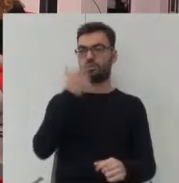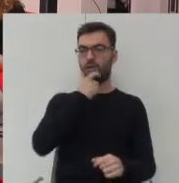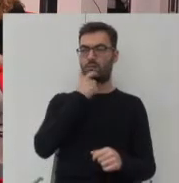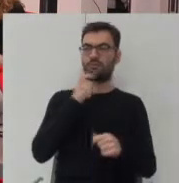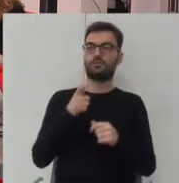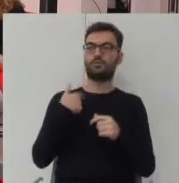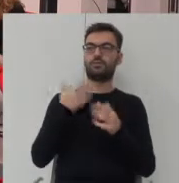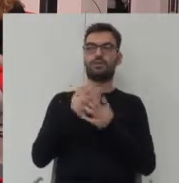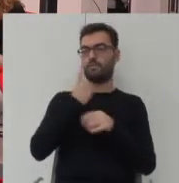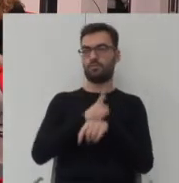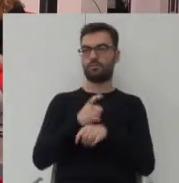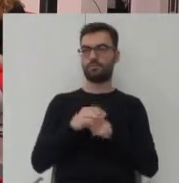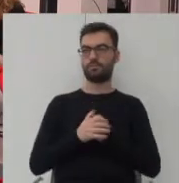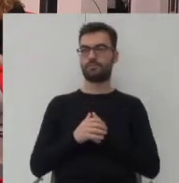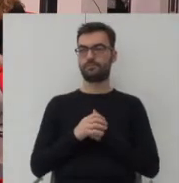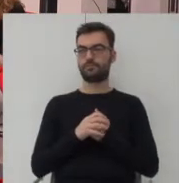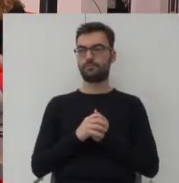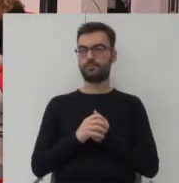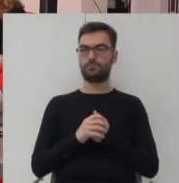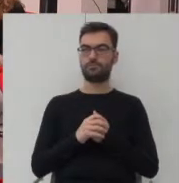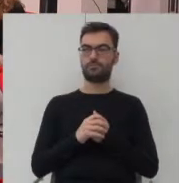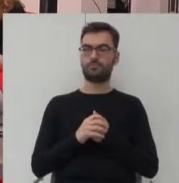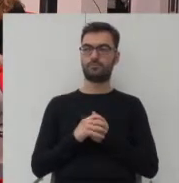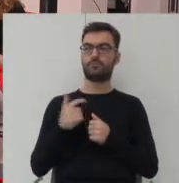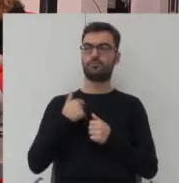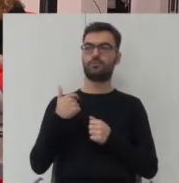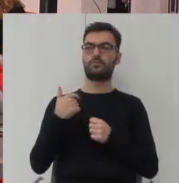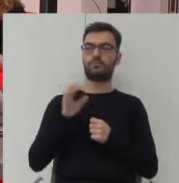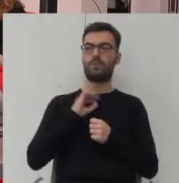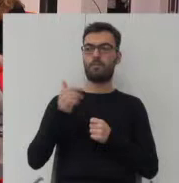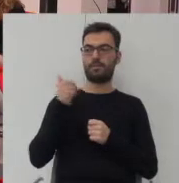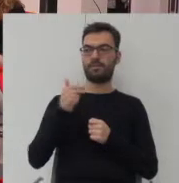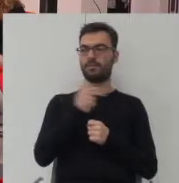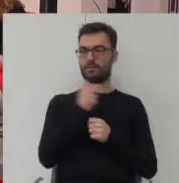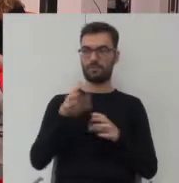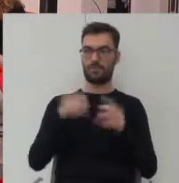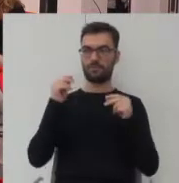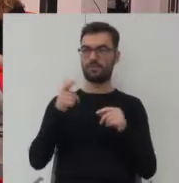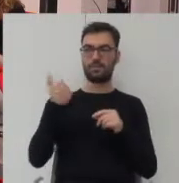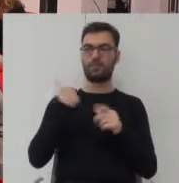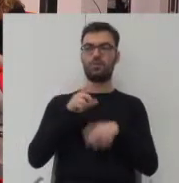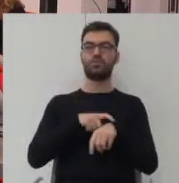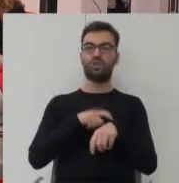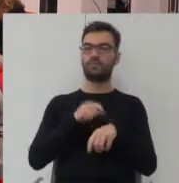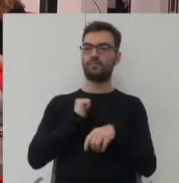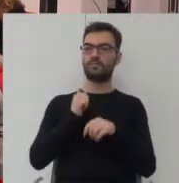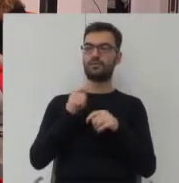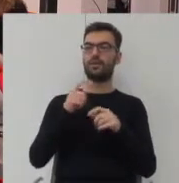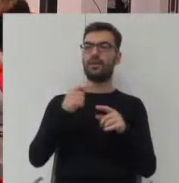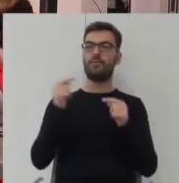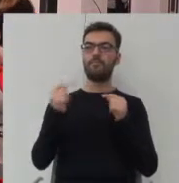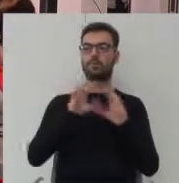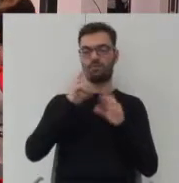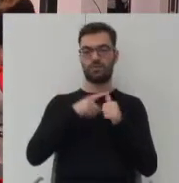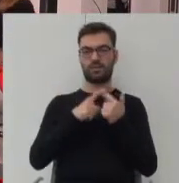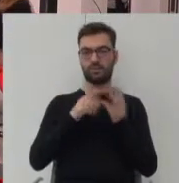minuta. Ja miałem tam moją prezentację na początku i tam nie było czasu, żeby omawiać wszystkie te